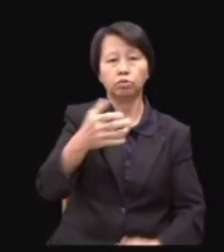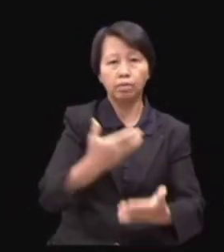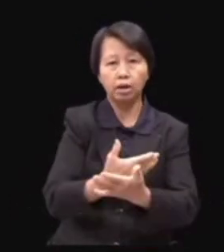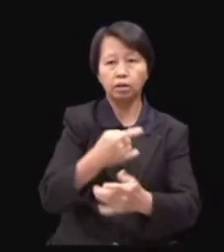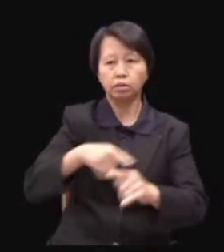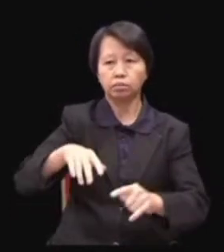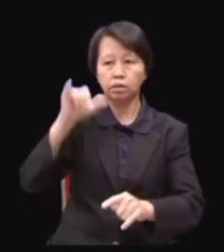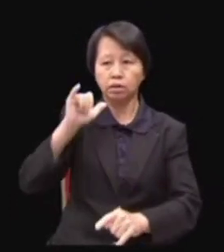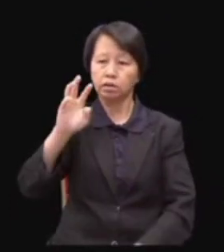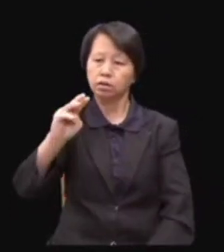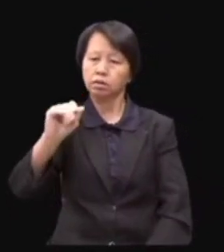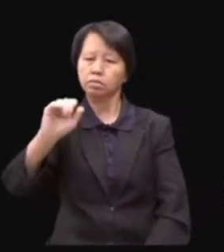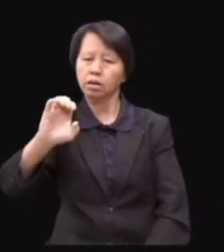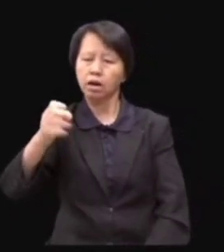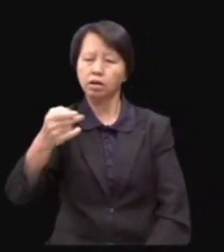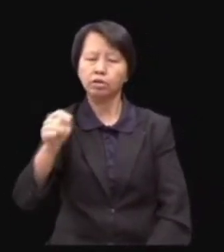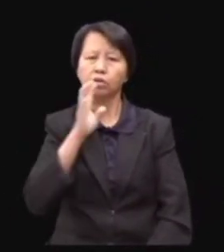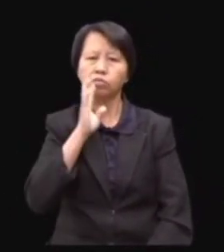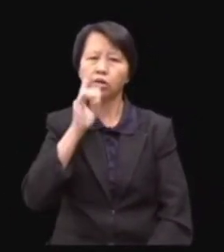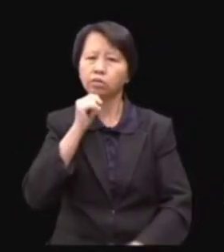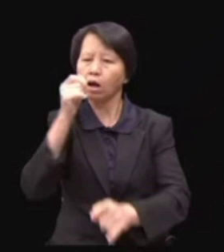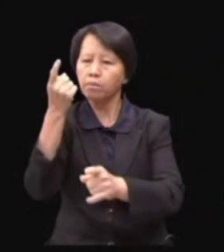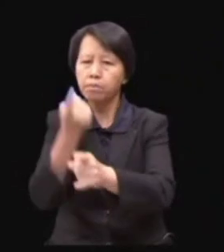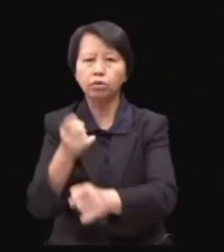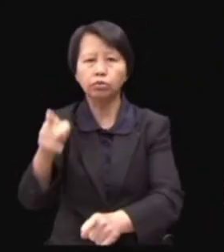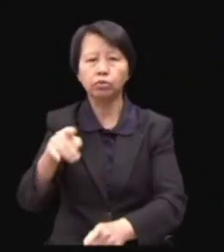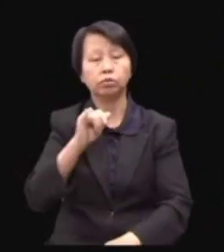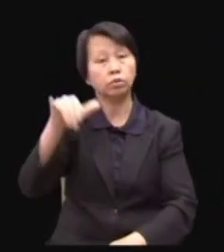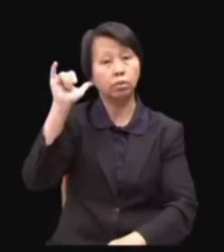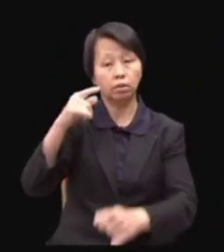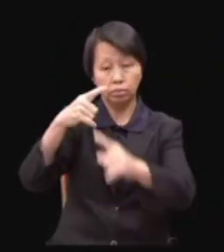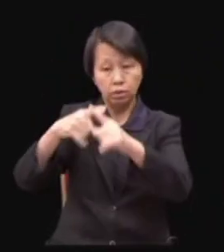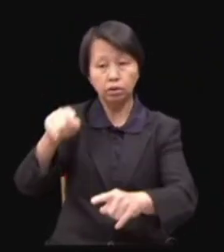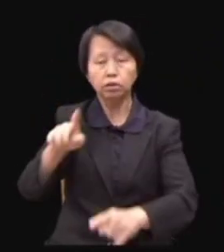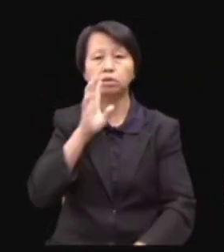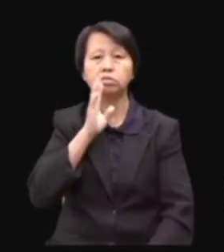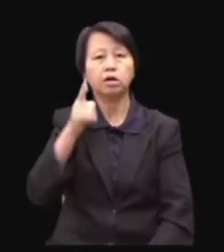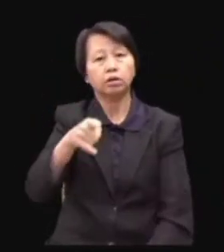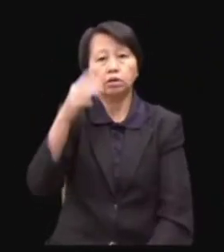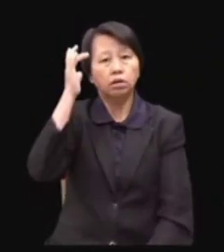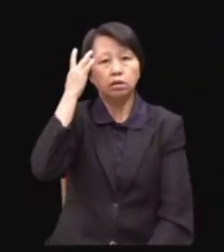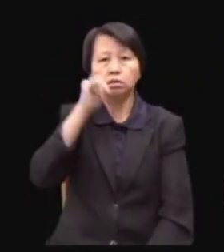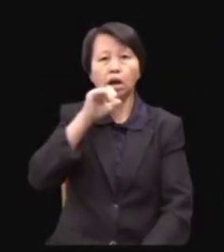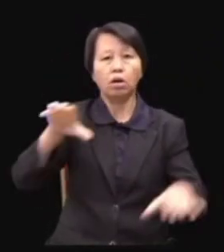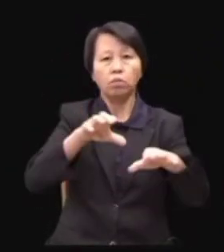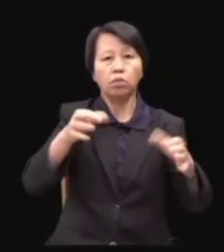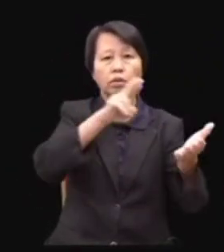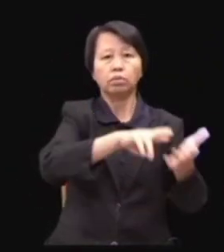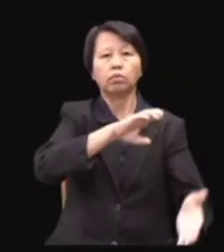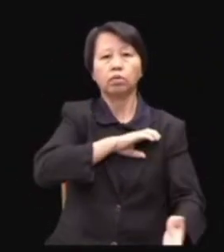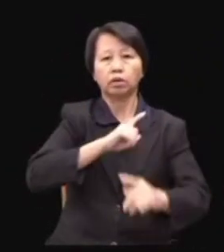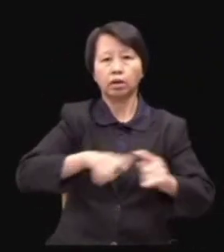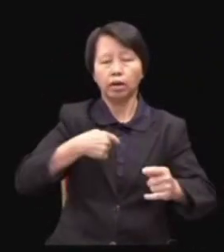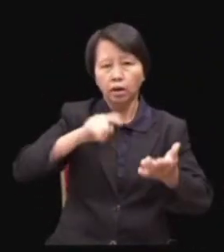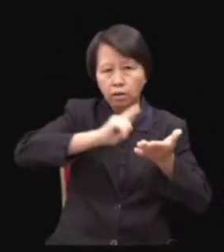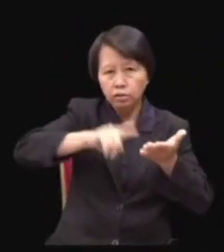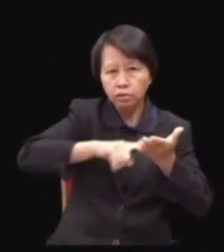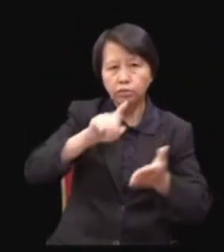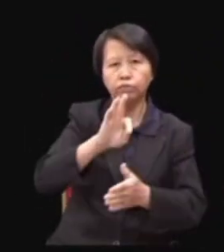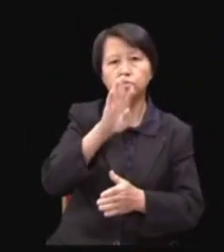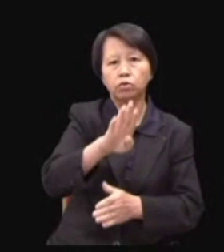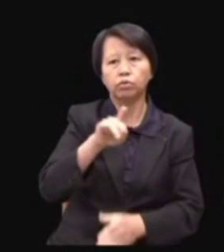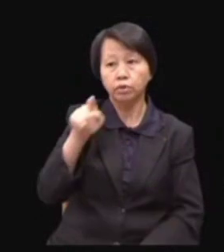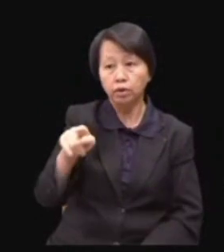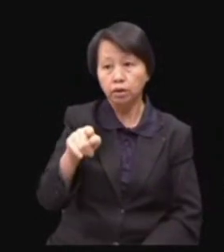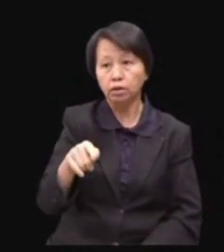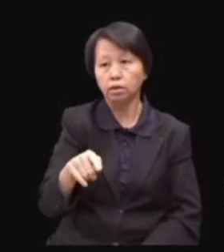penjelasan yang Macang bagi tidak betul. Sebab semalam, Macang dalam Dewan ini, katakan dia sendiri tidak buat report polis. Tapi saya cek Facebook dia.